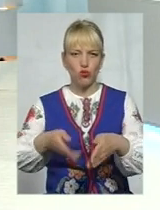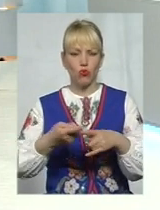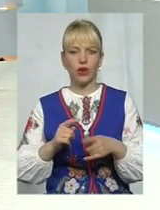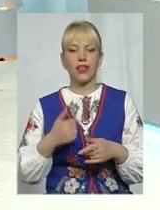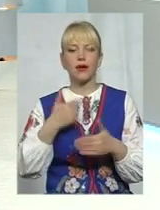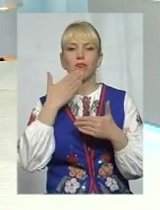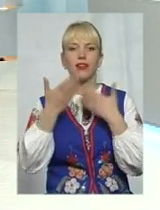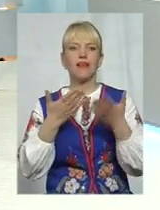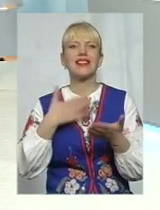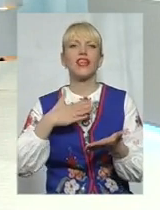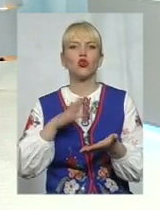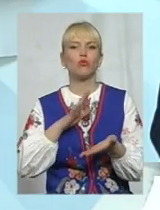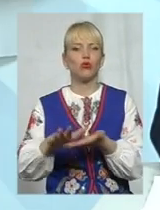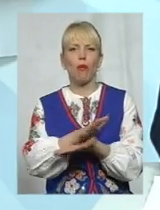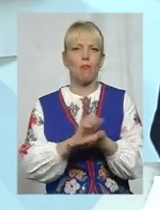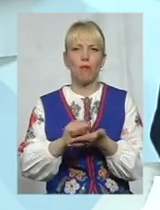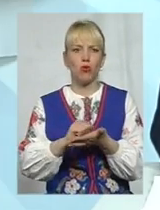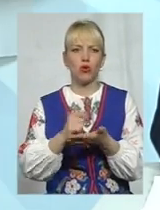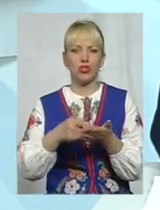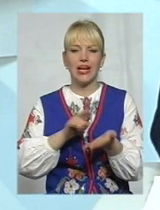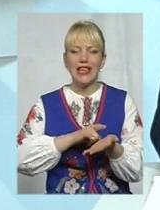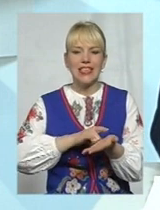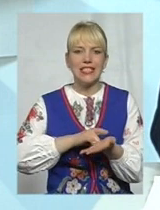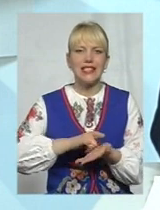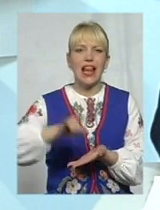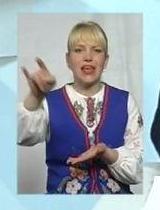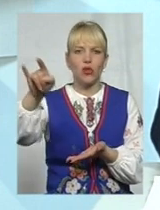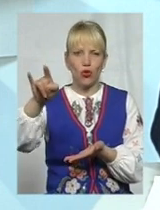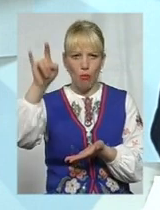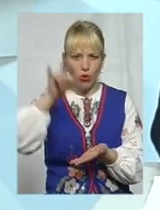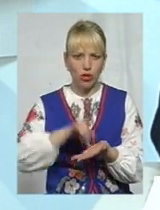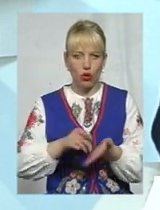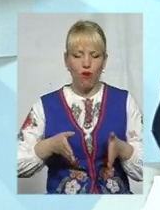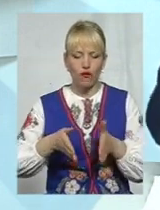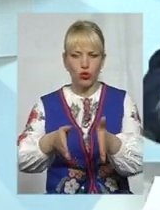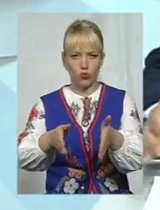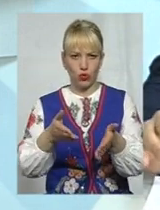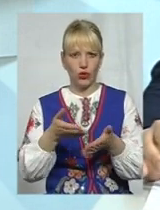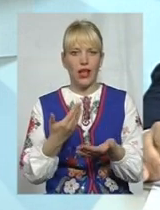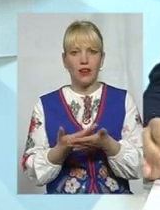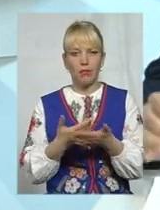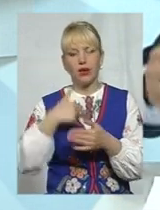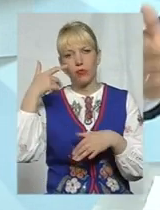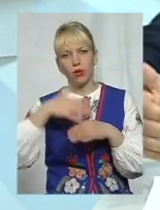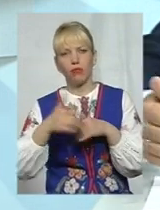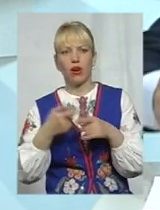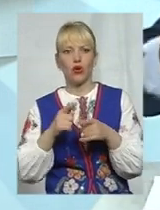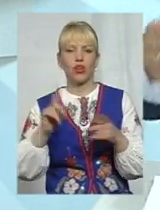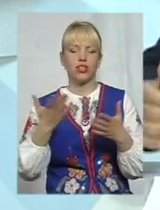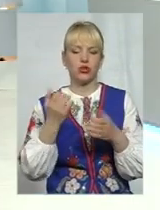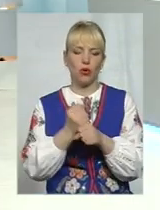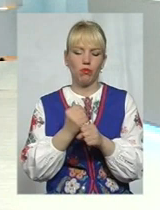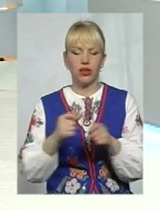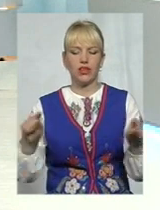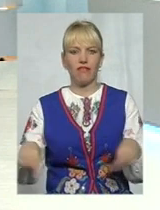чого було б так поплюжити злітно-посадкову смугу. Я розумію, що потрібно було, наприклад, зробити якісь кроки для відновлення,